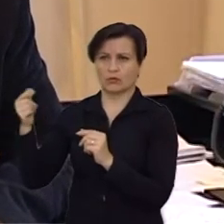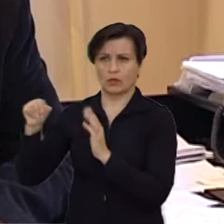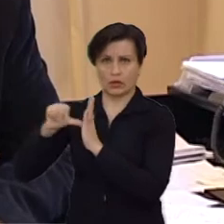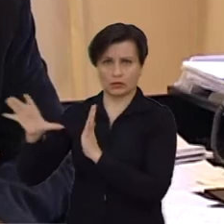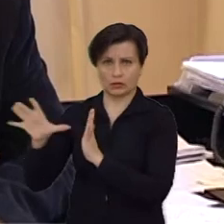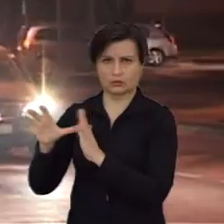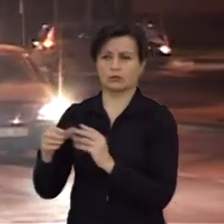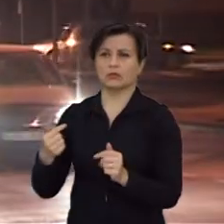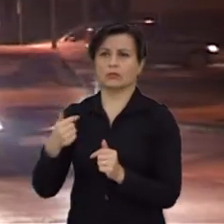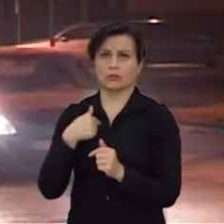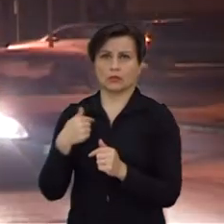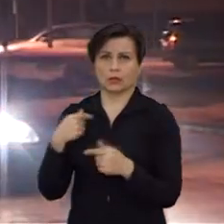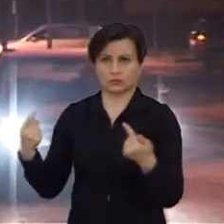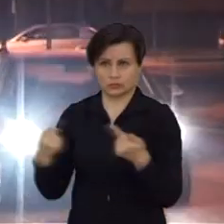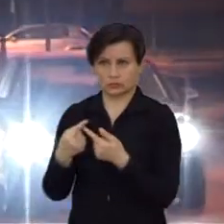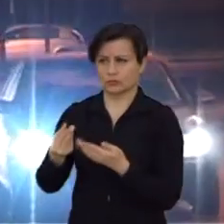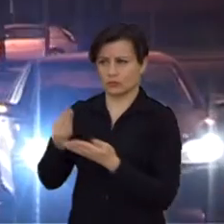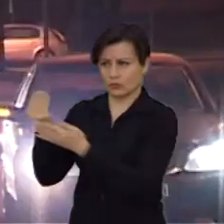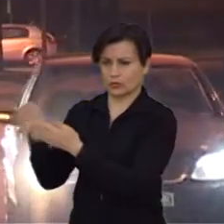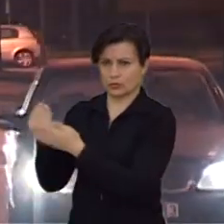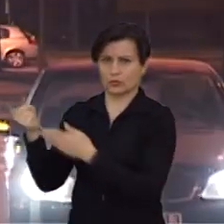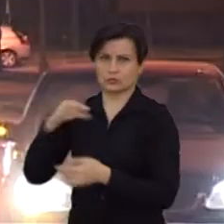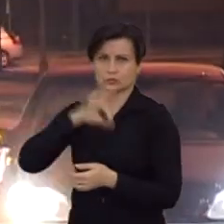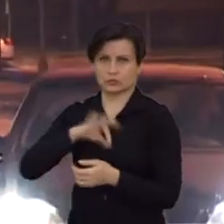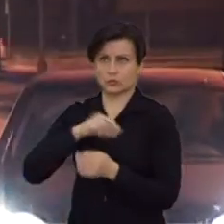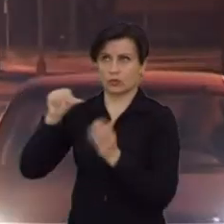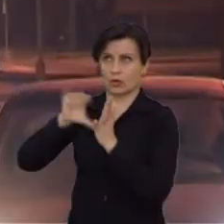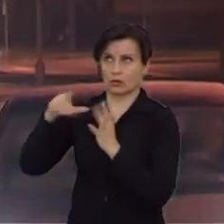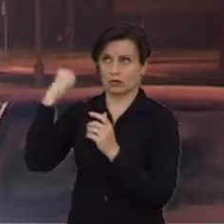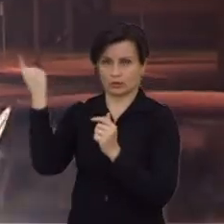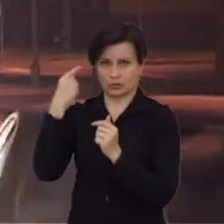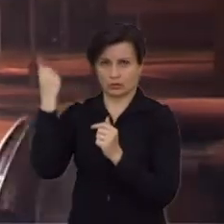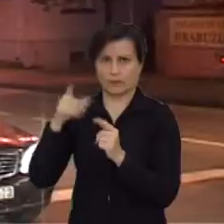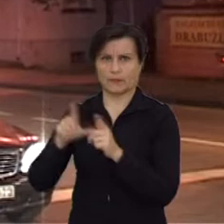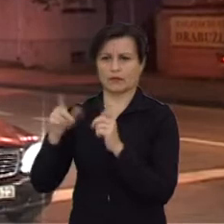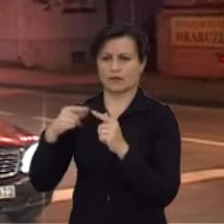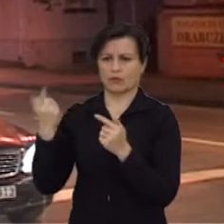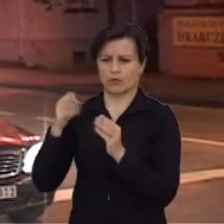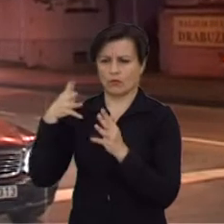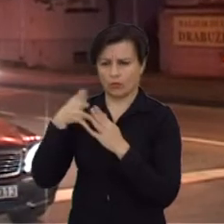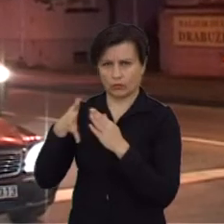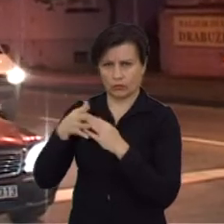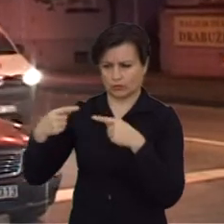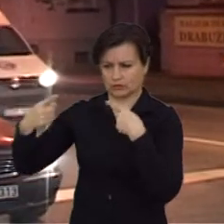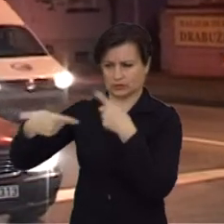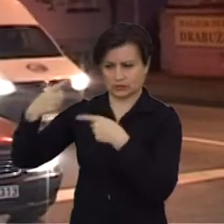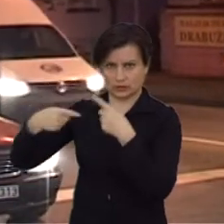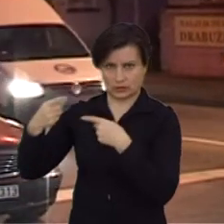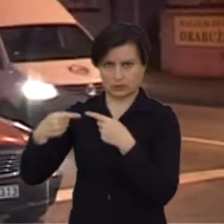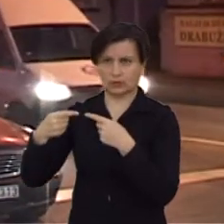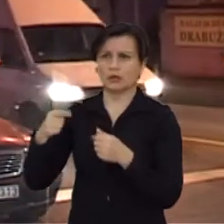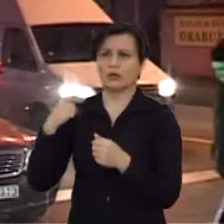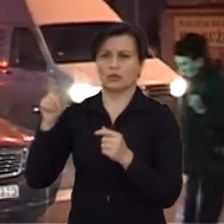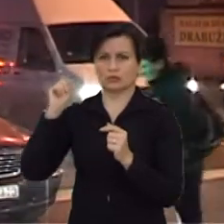elektros tinklų. Ir mes sutinkame jiems mokėti užsunaudotą elektros energiją pagal kontrolinį elektros skaitiklį. Dėja,